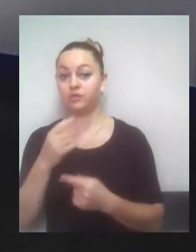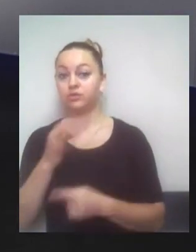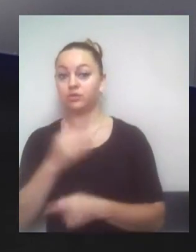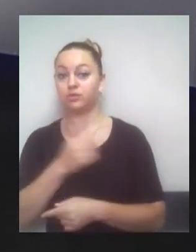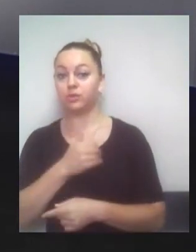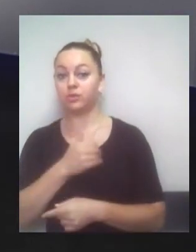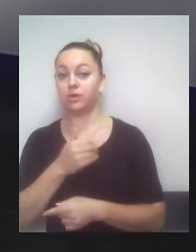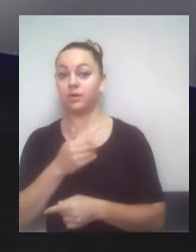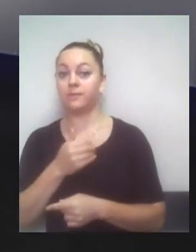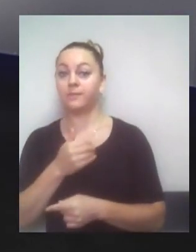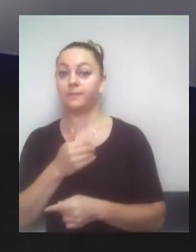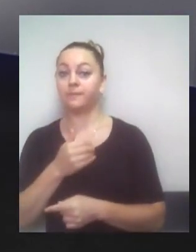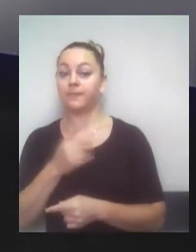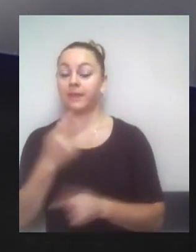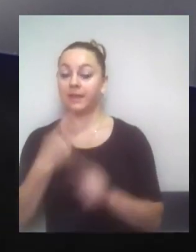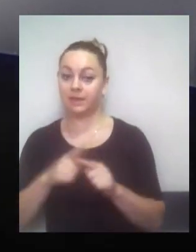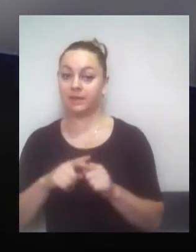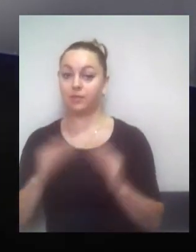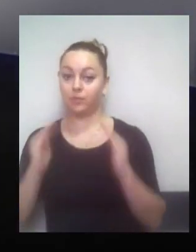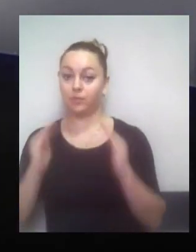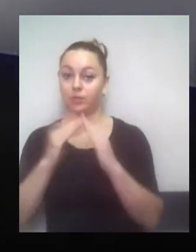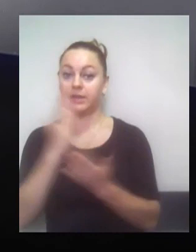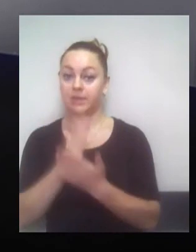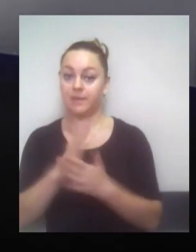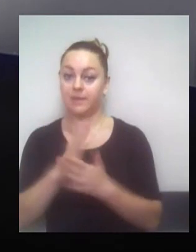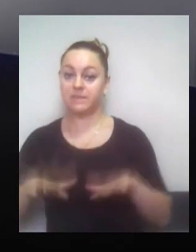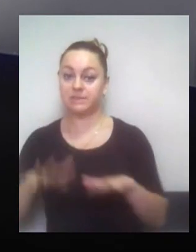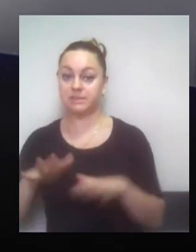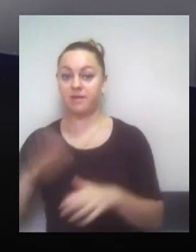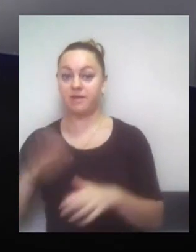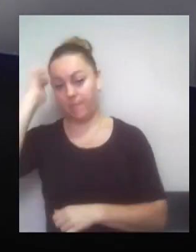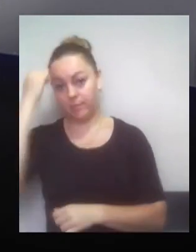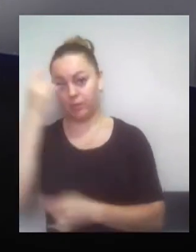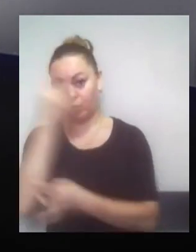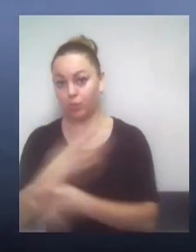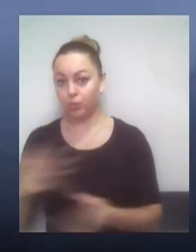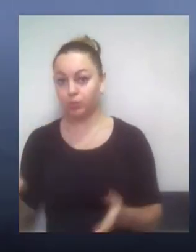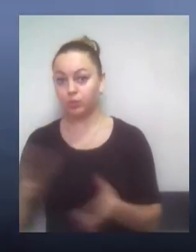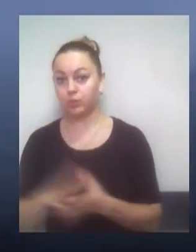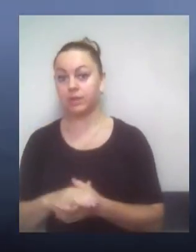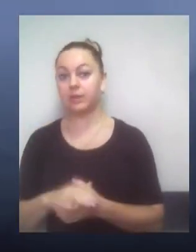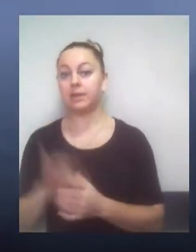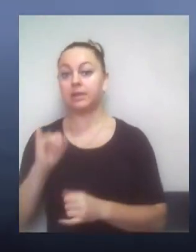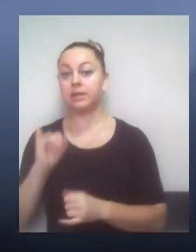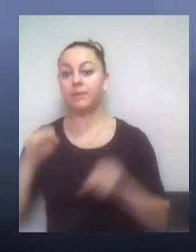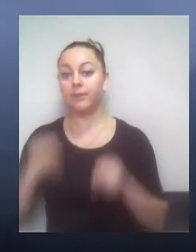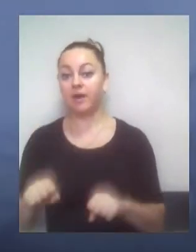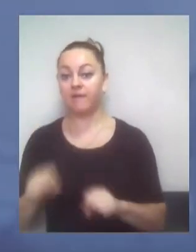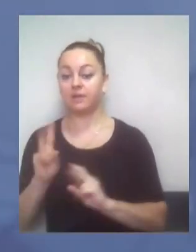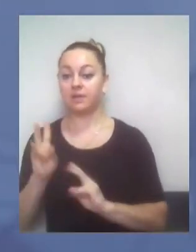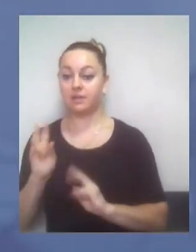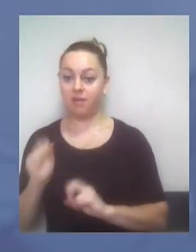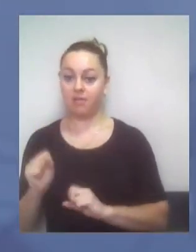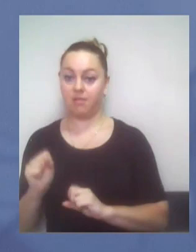що безпосередньо це є пам'ятка, місцева пам'ятка культури, і тому право на її захист і також